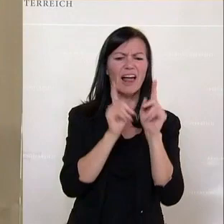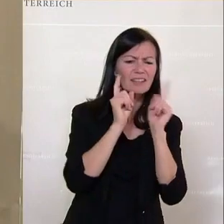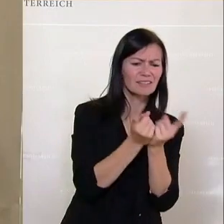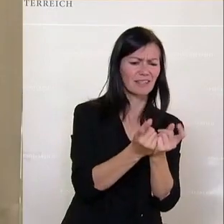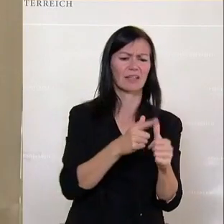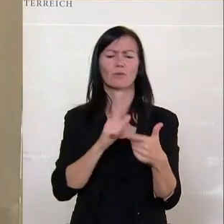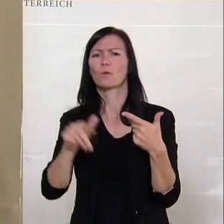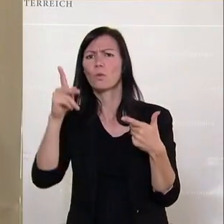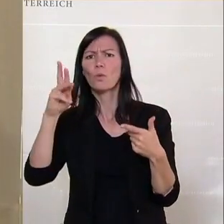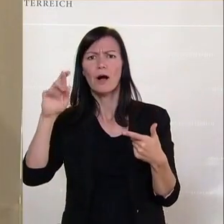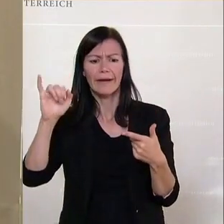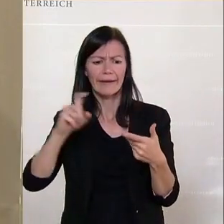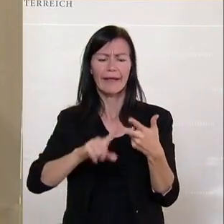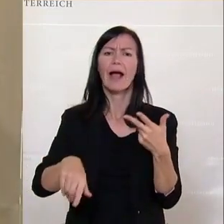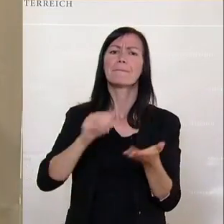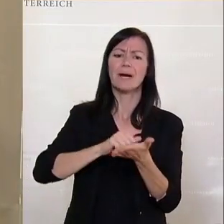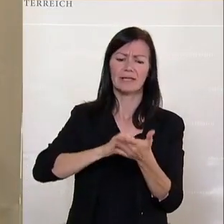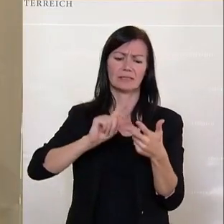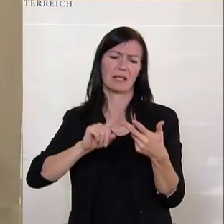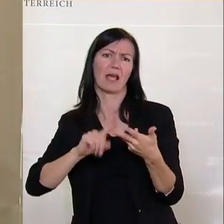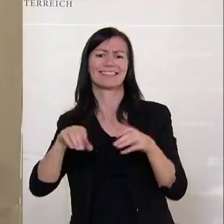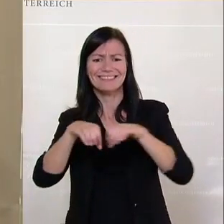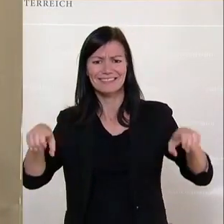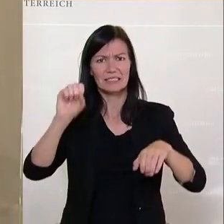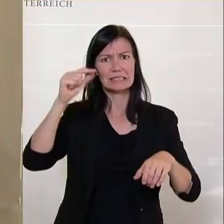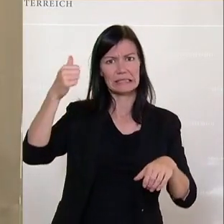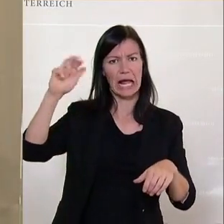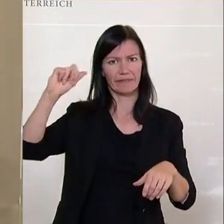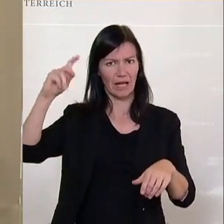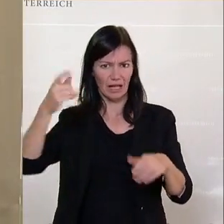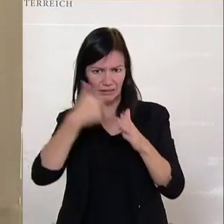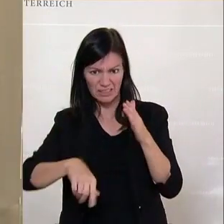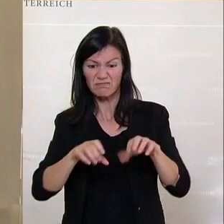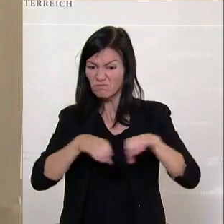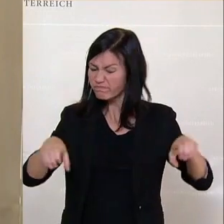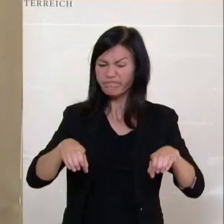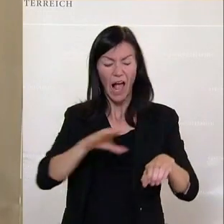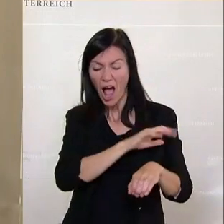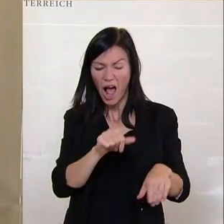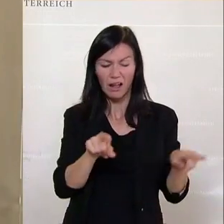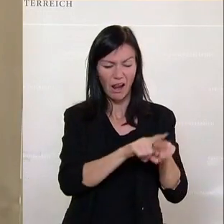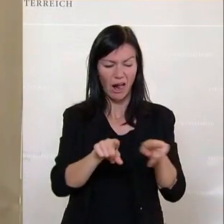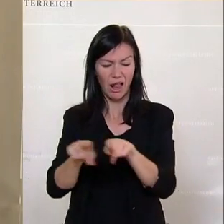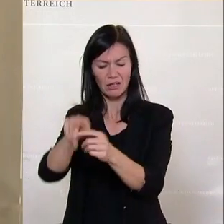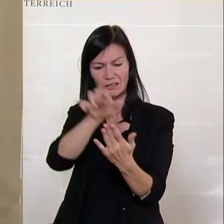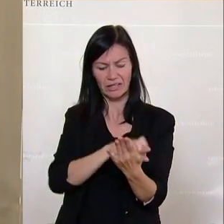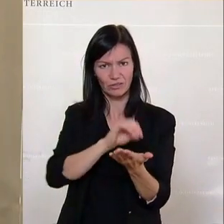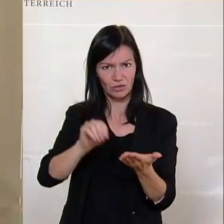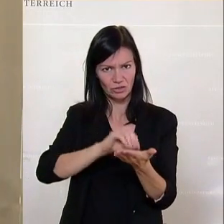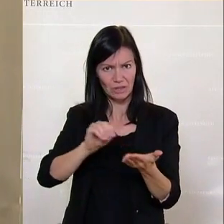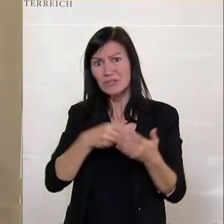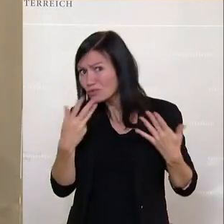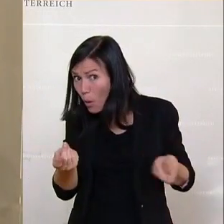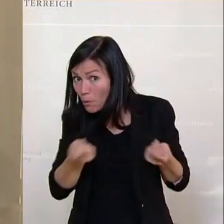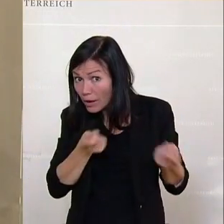Kurier, Presse, Standard. Also so wird Politik gemacht. Und das sind ganz, ganz dramatische Entwicklungen.